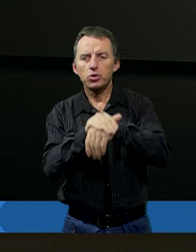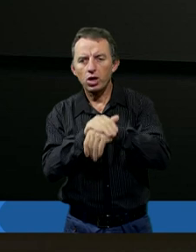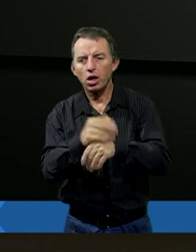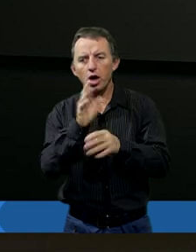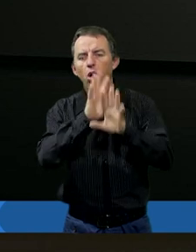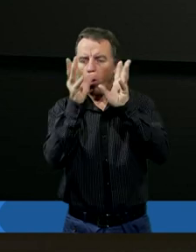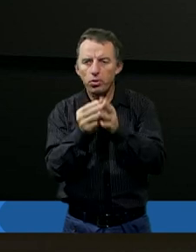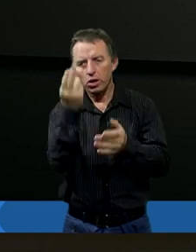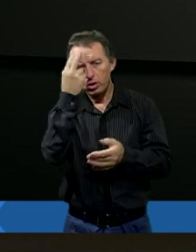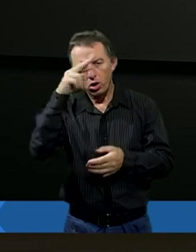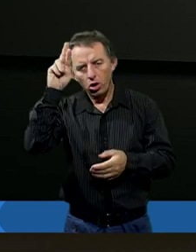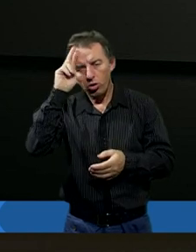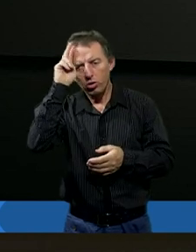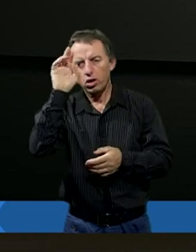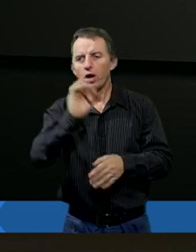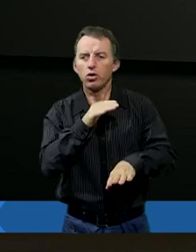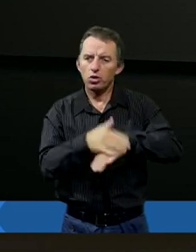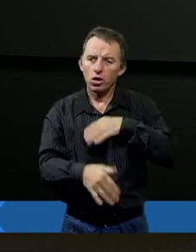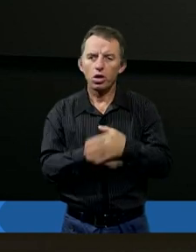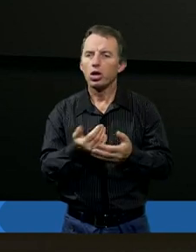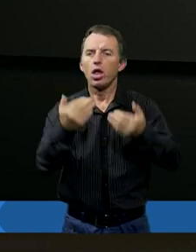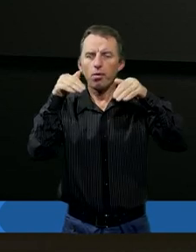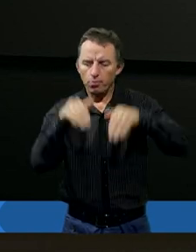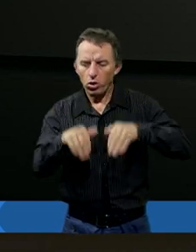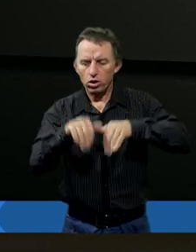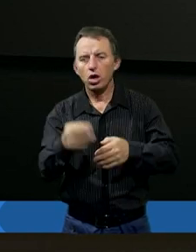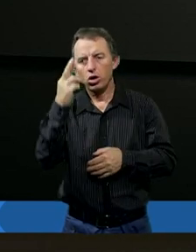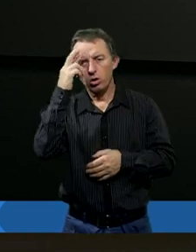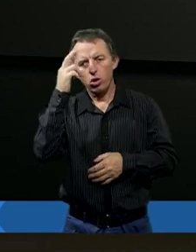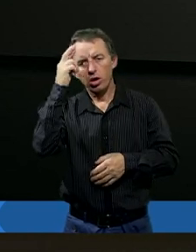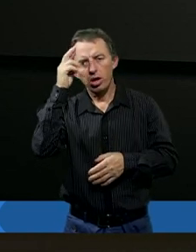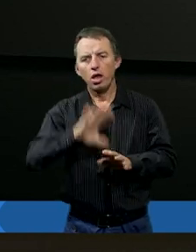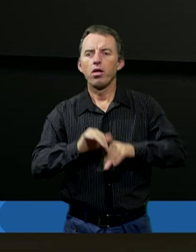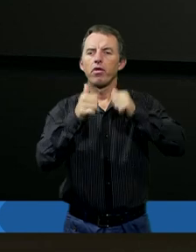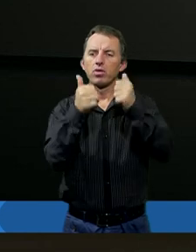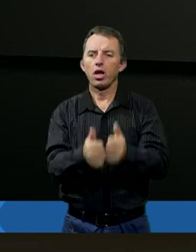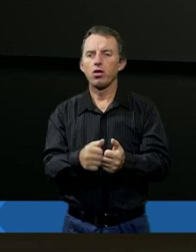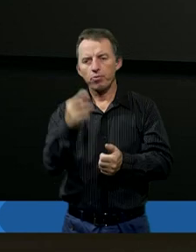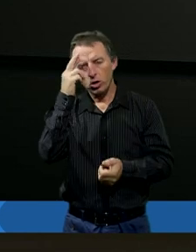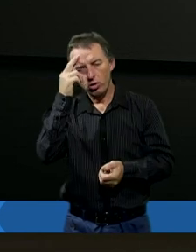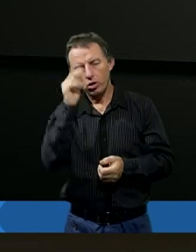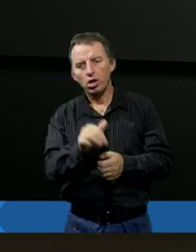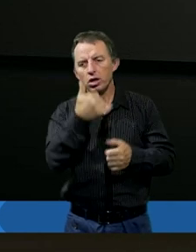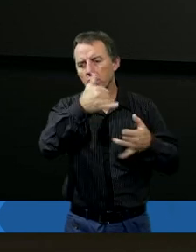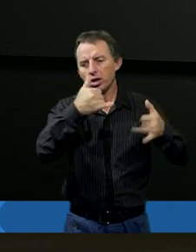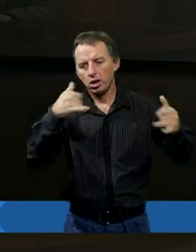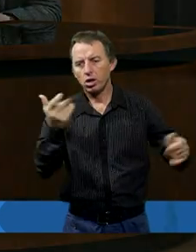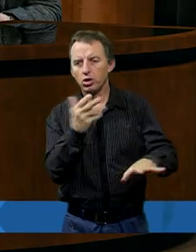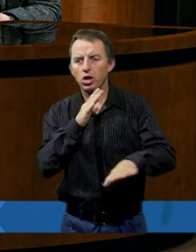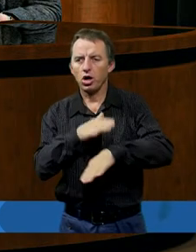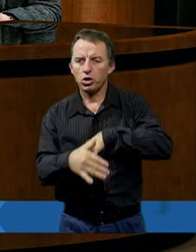kompletnie nie rozumieli jego nieszczęścia i tak naprawdę być może nie mogli zrozumieć. Czy my jesteśmy w stanie zrozumieć czyjeś nieszczęście?